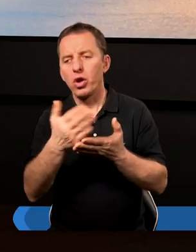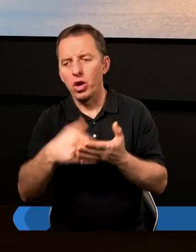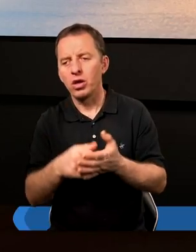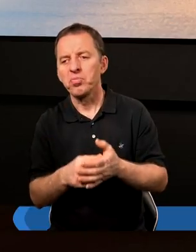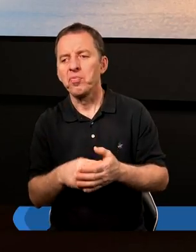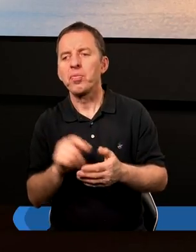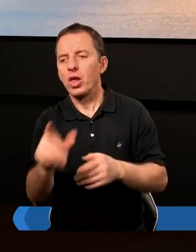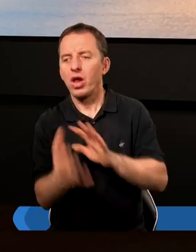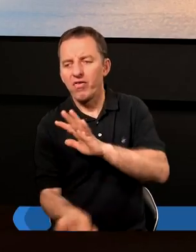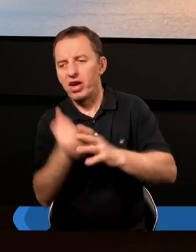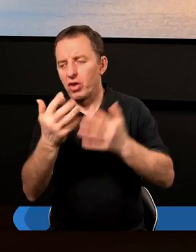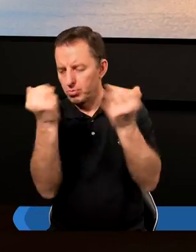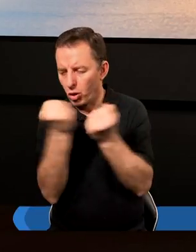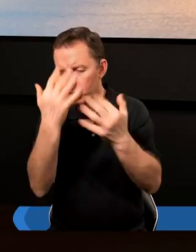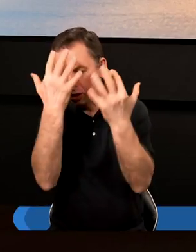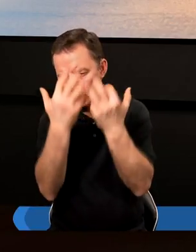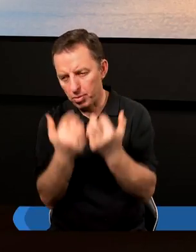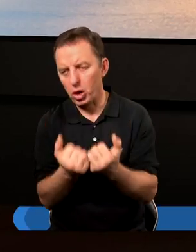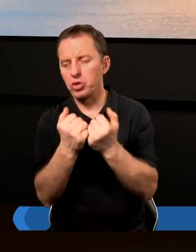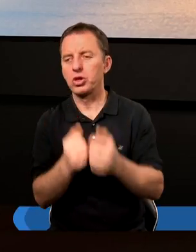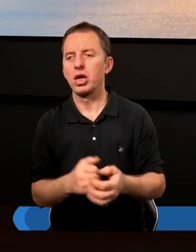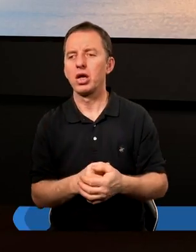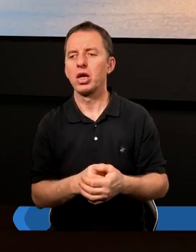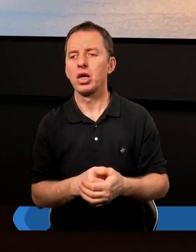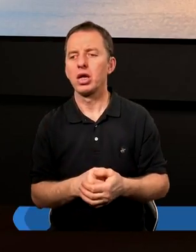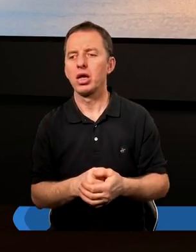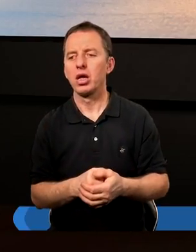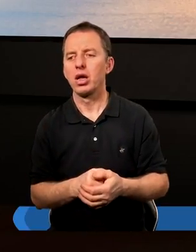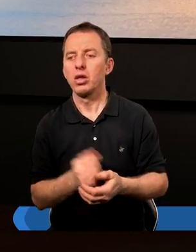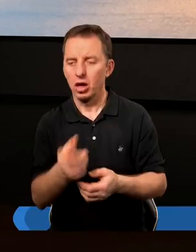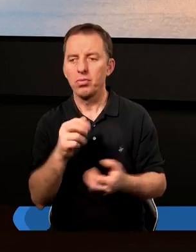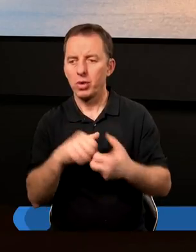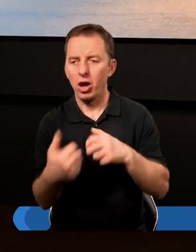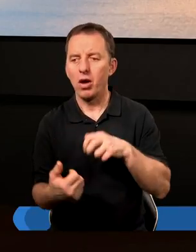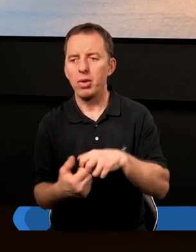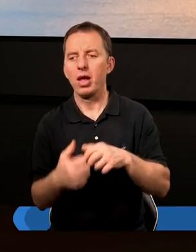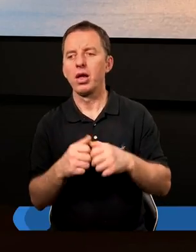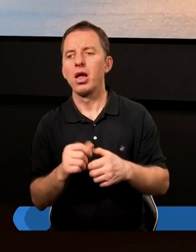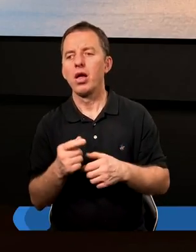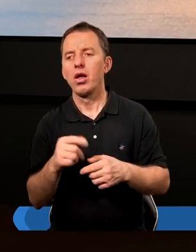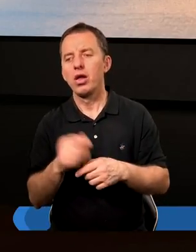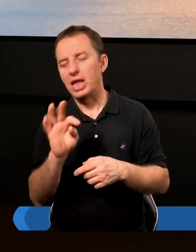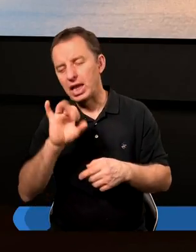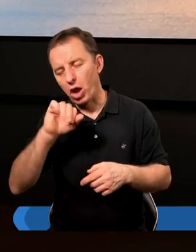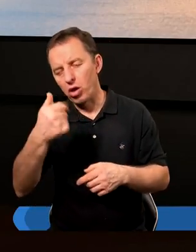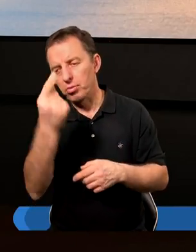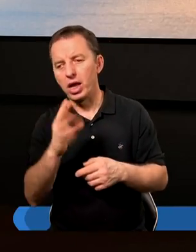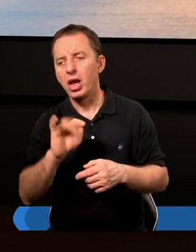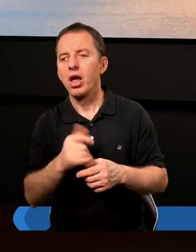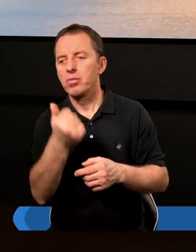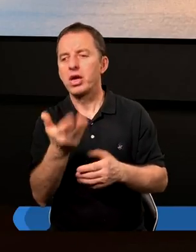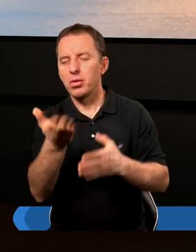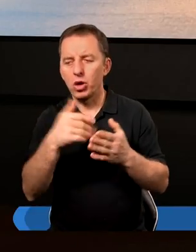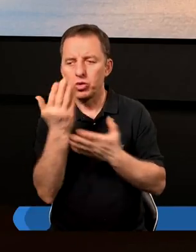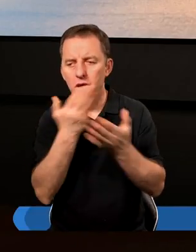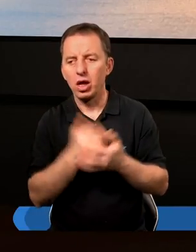czytamy, który nas wyrwał z mocy ciemności. To był problem. W pierwszym liście to Tesaloniczan w pierwszym